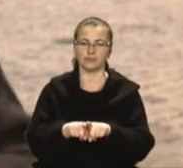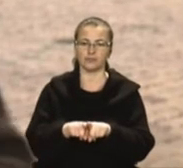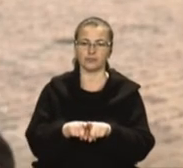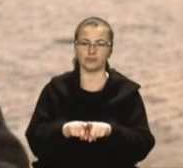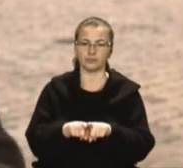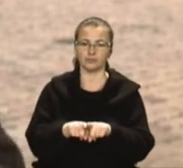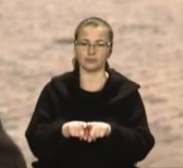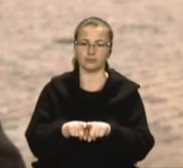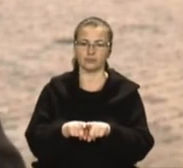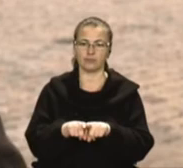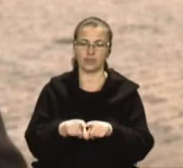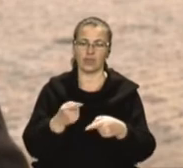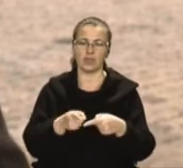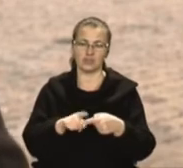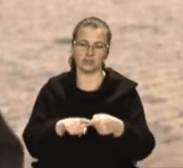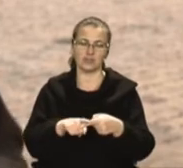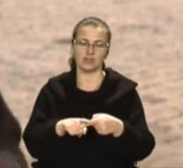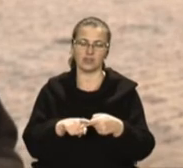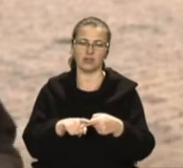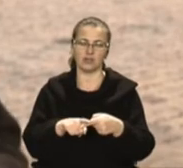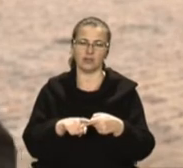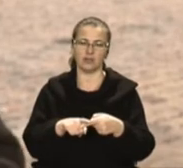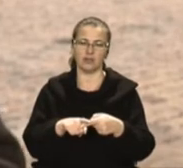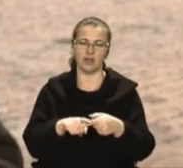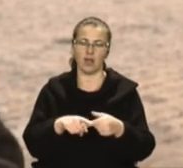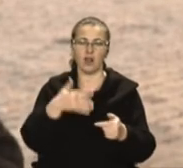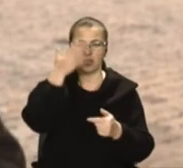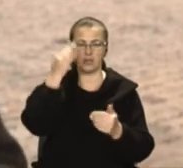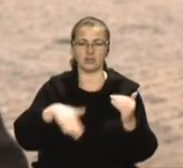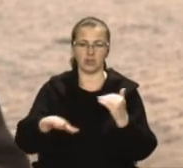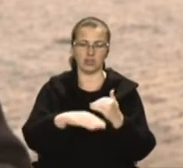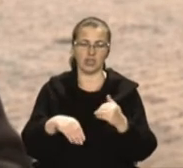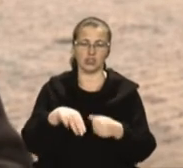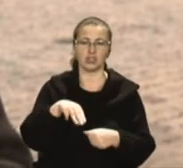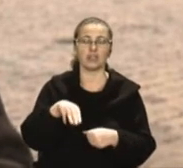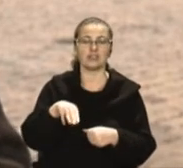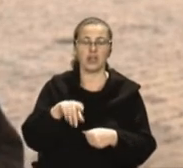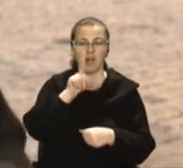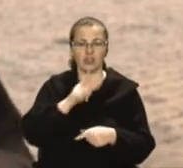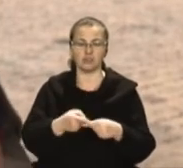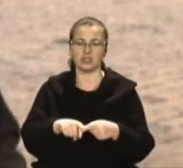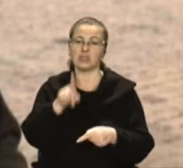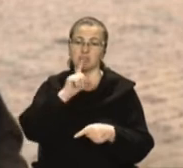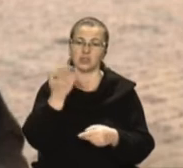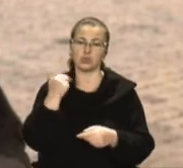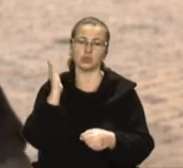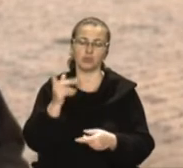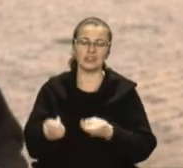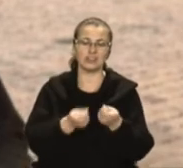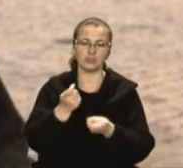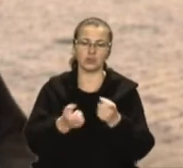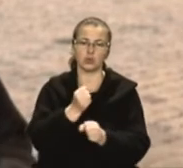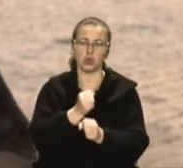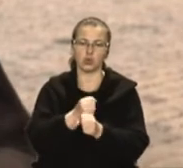сфери послуг це літні майданчики. Ми передбачаємо, що місяць травень це буде місяць, коли буде деталізовано,